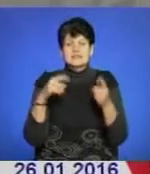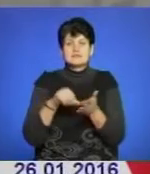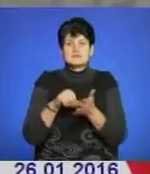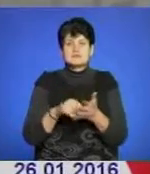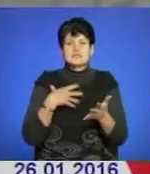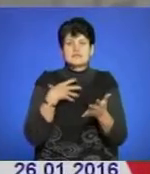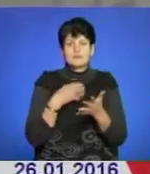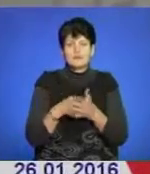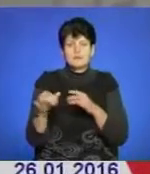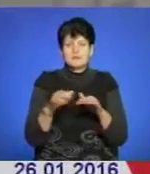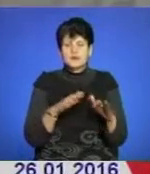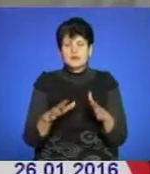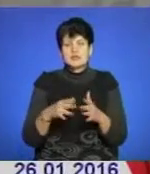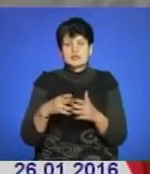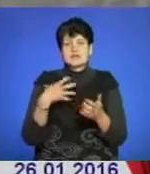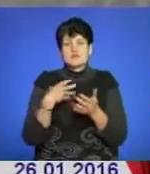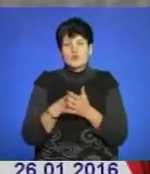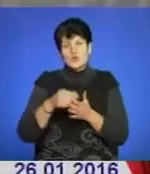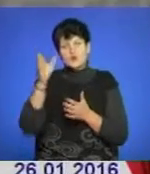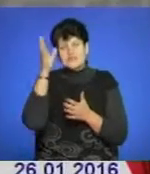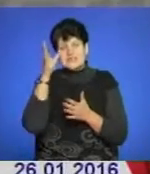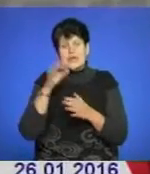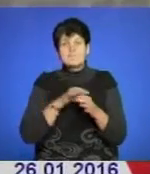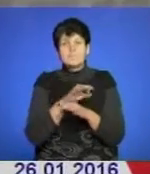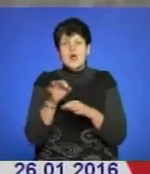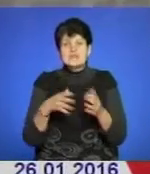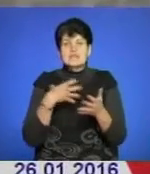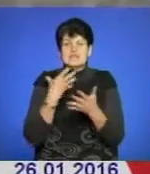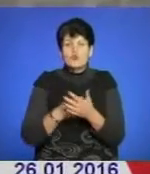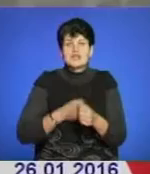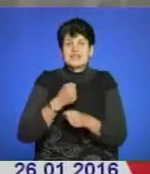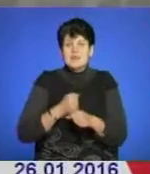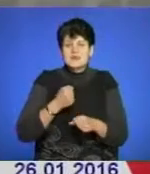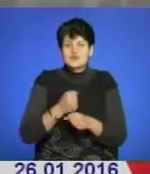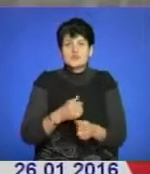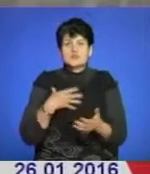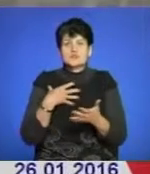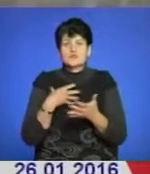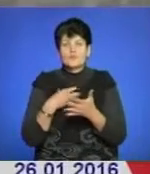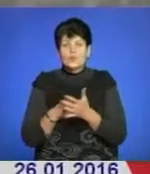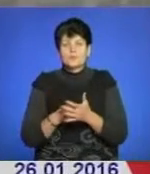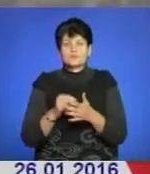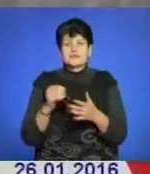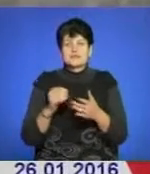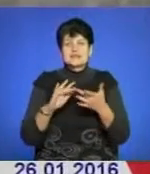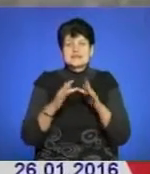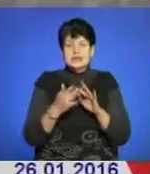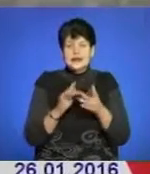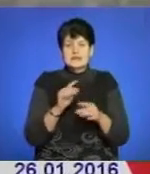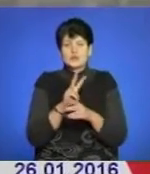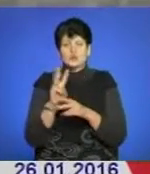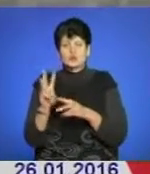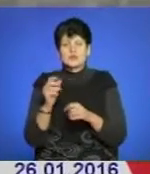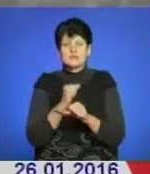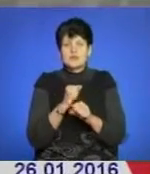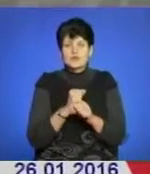і власних методик, і власних освітніх проєктів, і власних напрацювань, власного блогу, власного сайту, напрацюваннями,